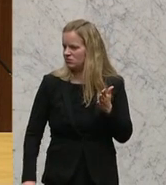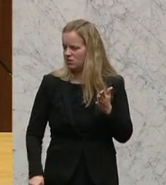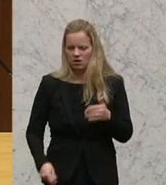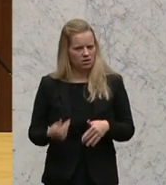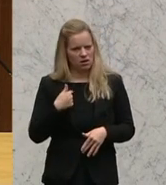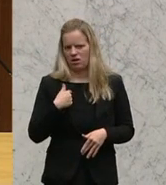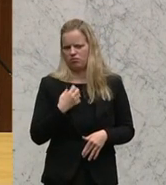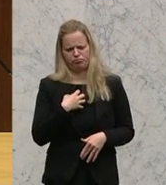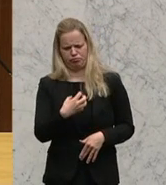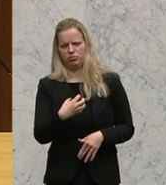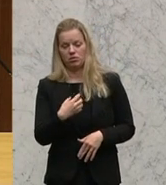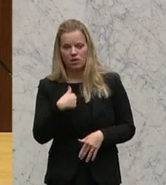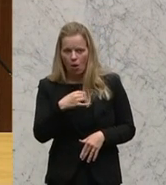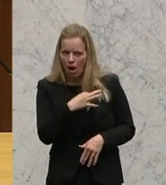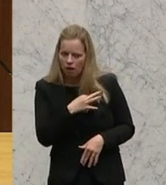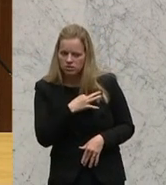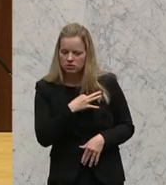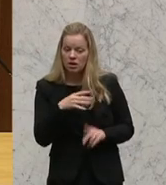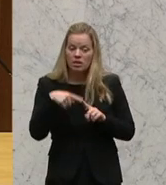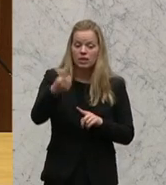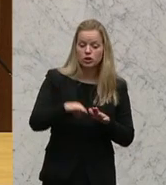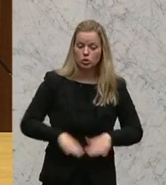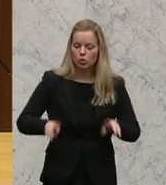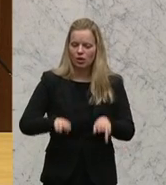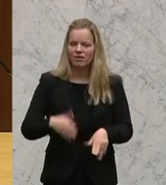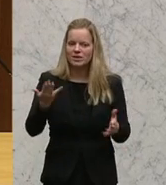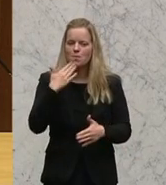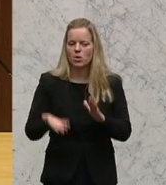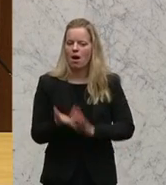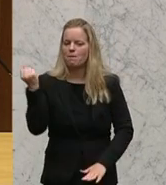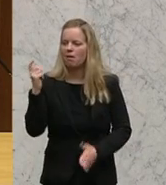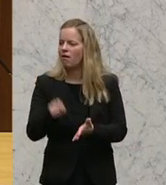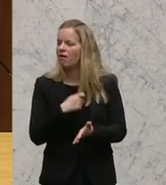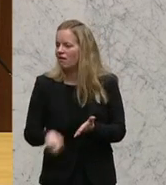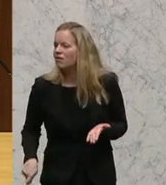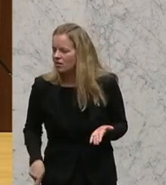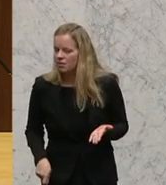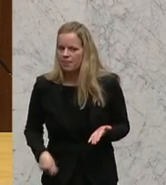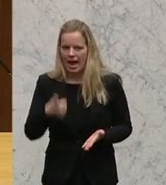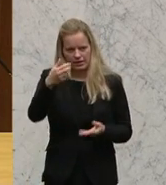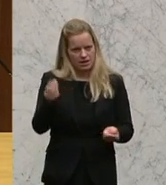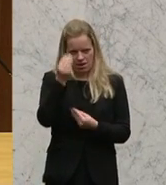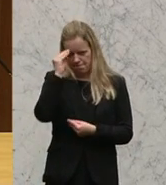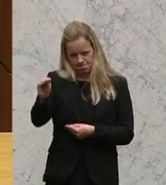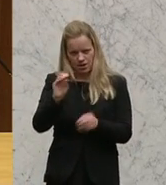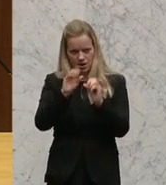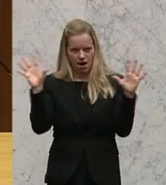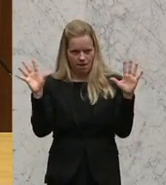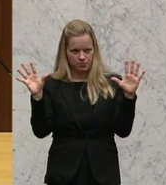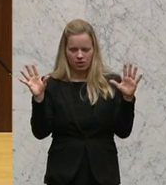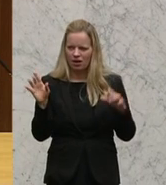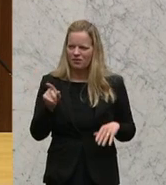und habe auch Angst davor, welches Grundrecht Sie als nächstes abschaffen wollen. Ich sage Ihnen aber auch eins klar, wer so ein geringes